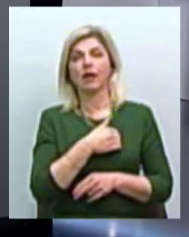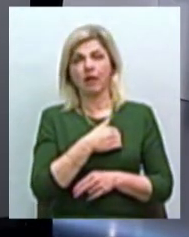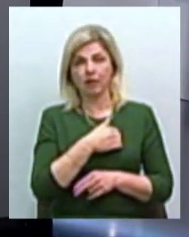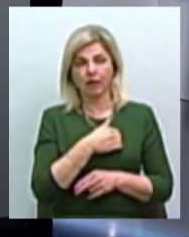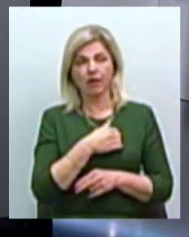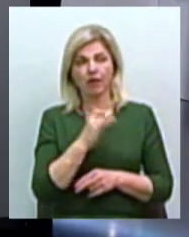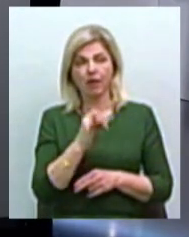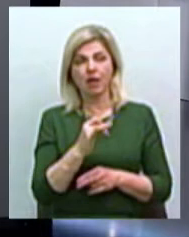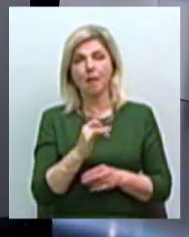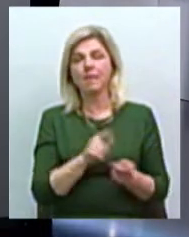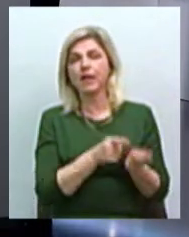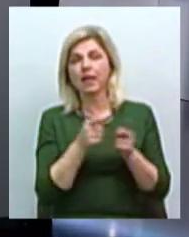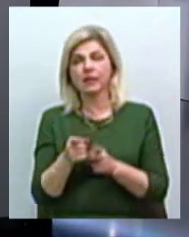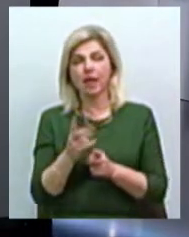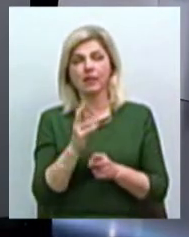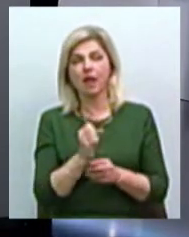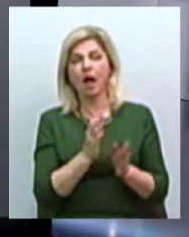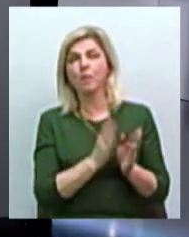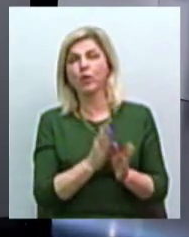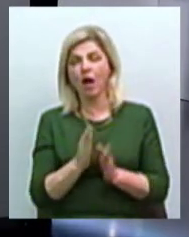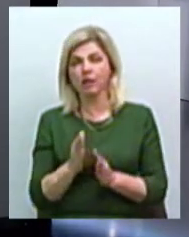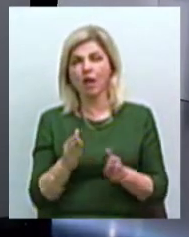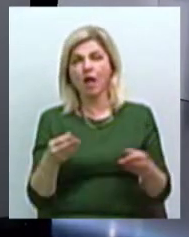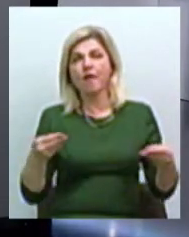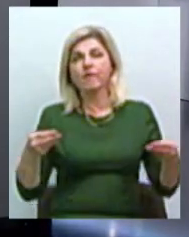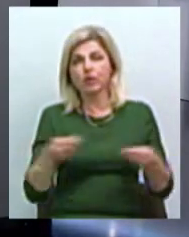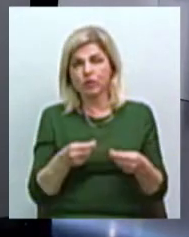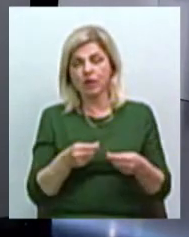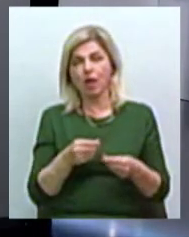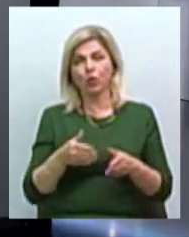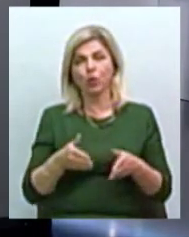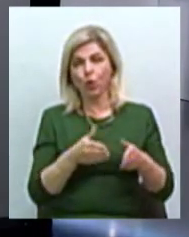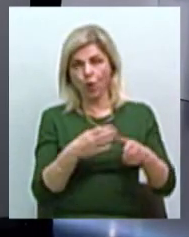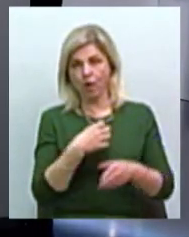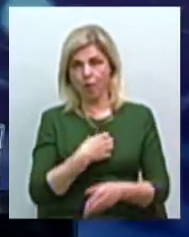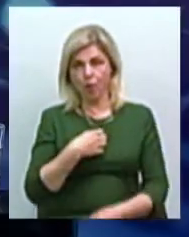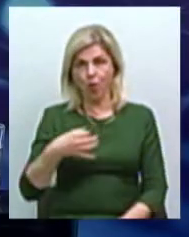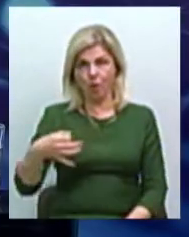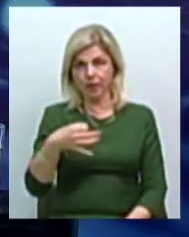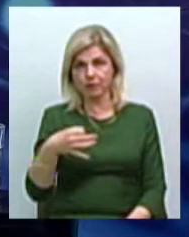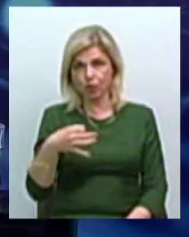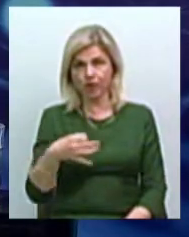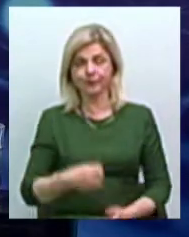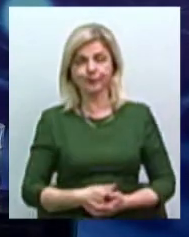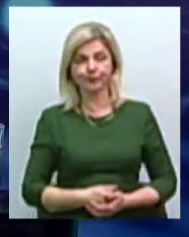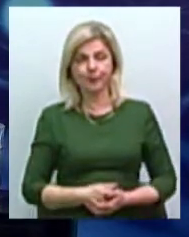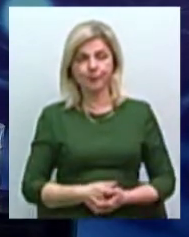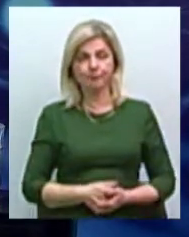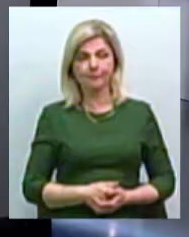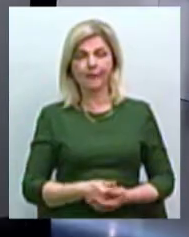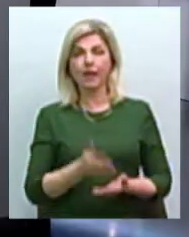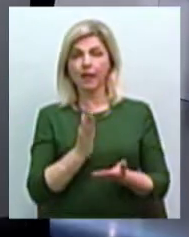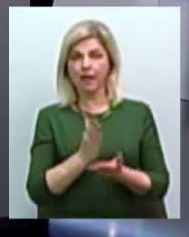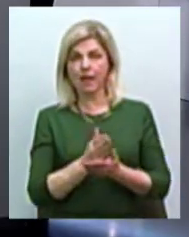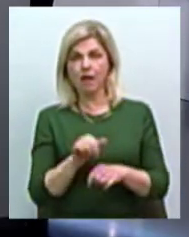софінансування для дорог загального користування обласного значення. І є такий